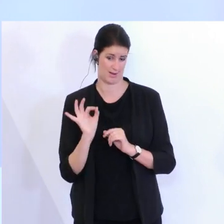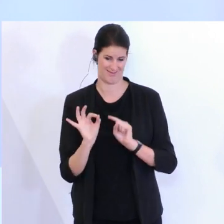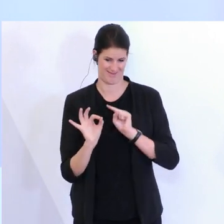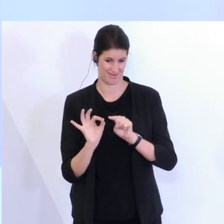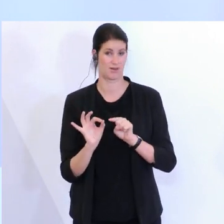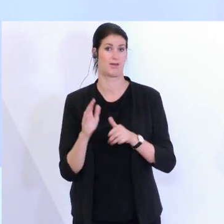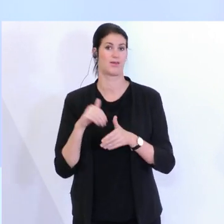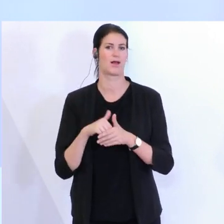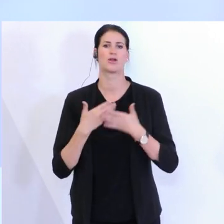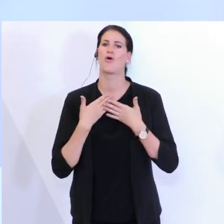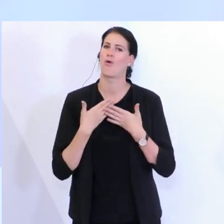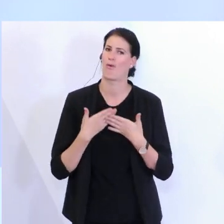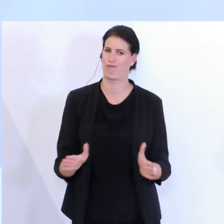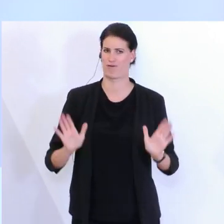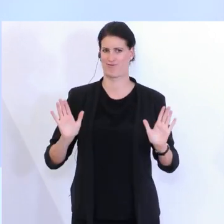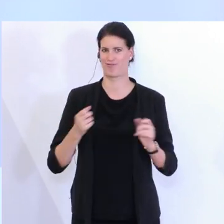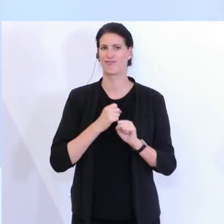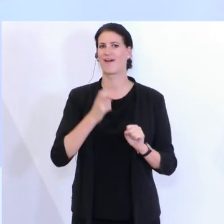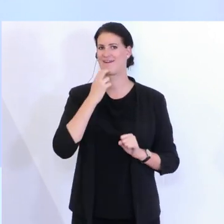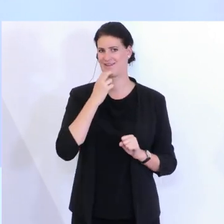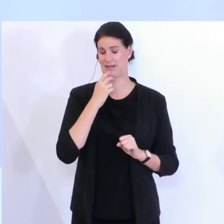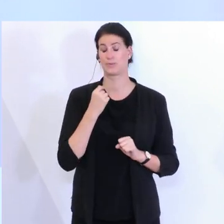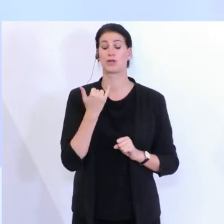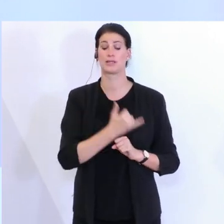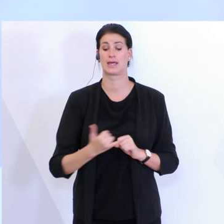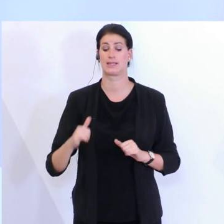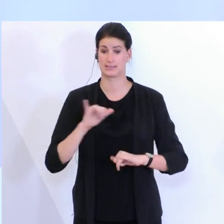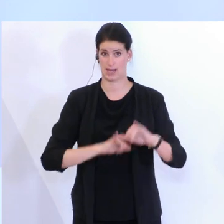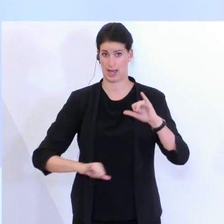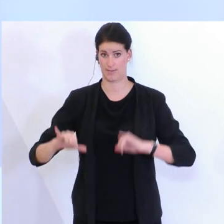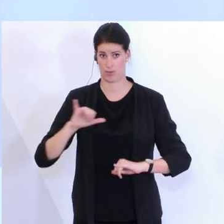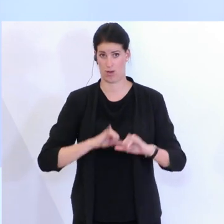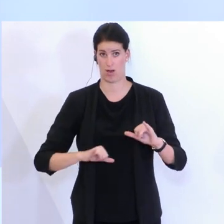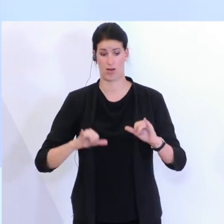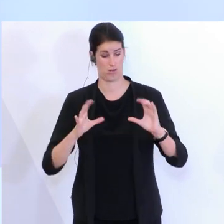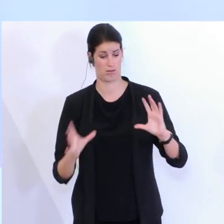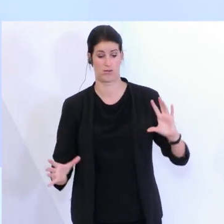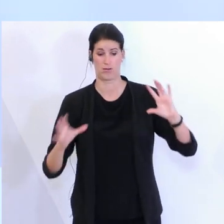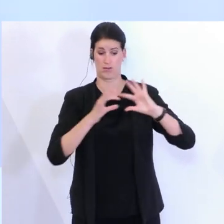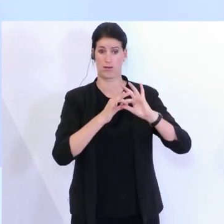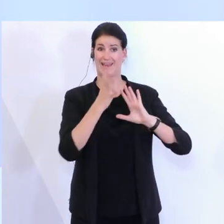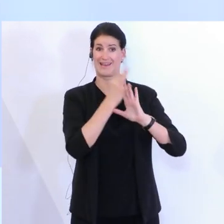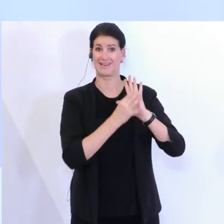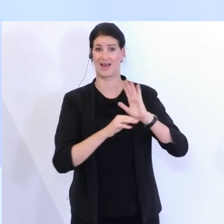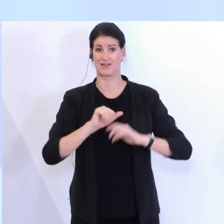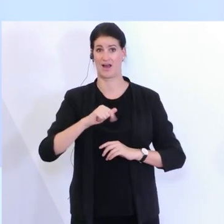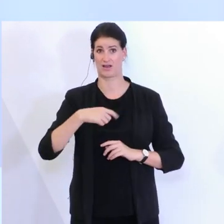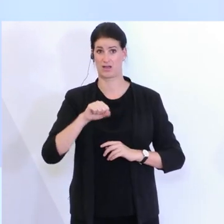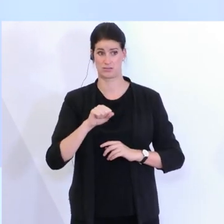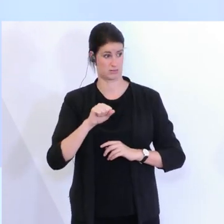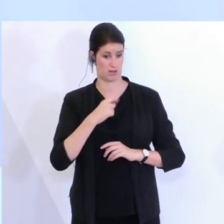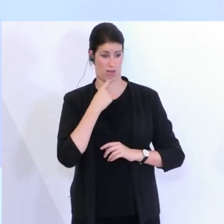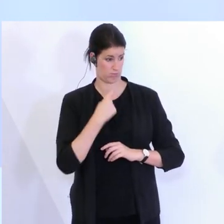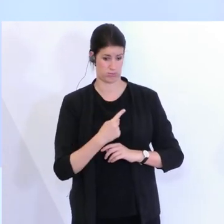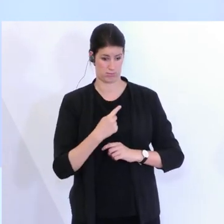gestalten. Das heißt, jedes Labor in Österreich, das die Kriterien der AGES erfüllt, kann teilnehmen und das liegt dann sehr stark